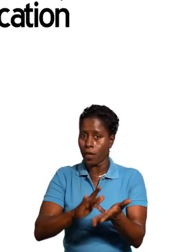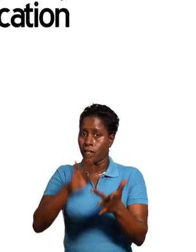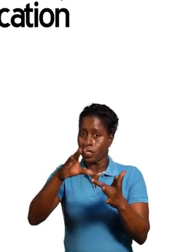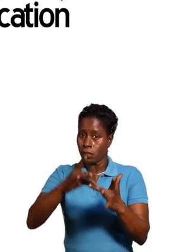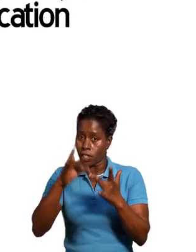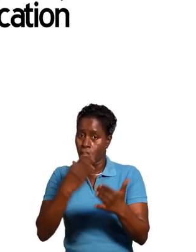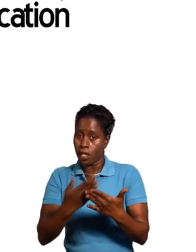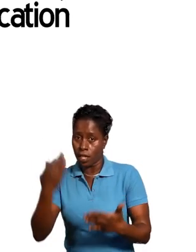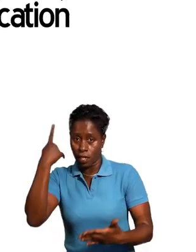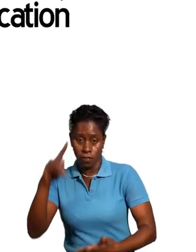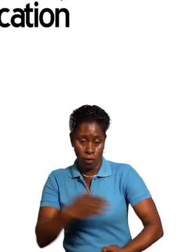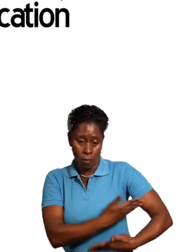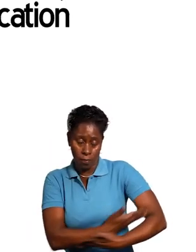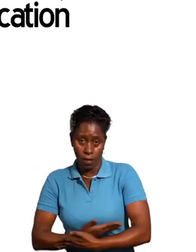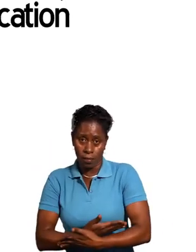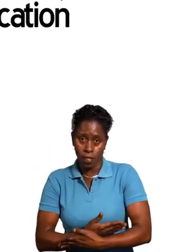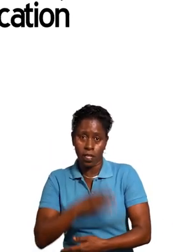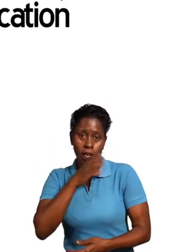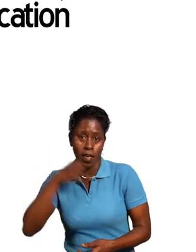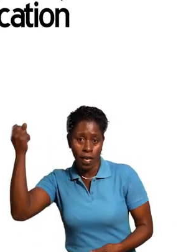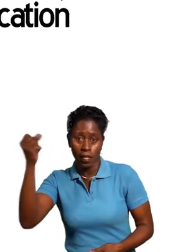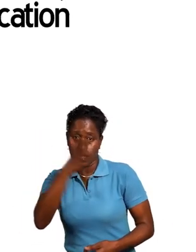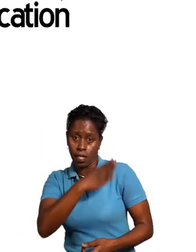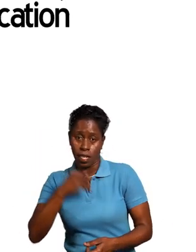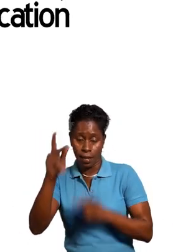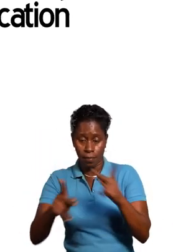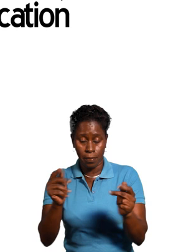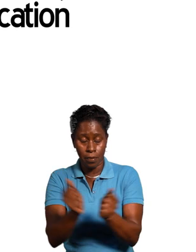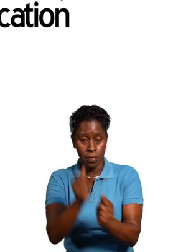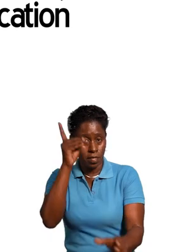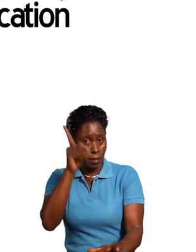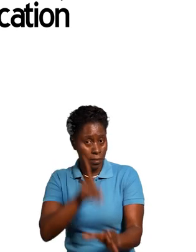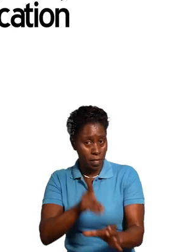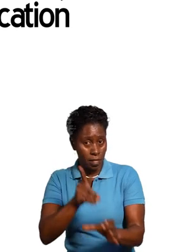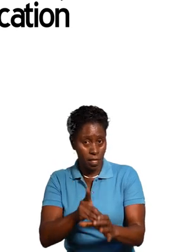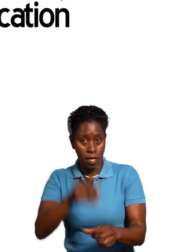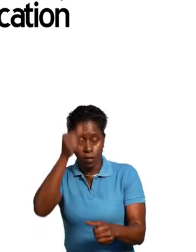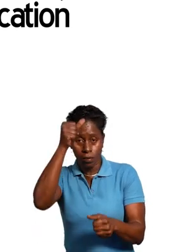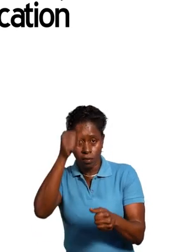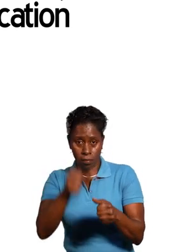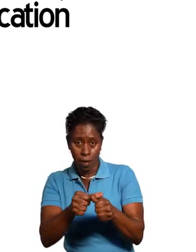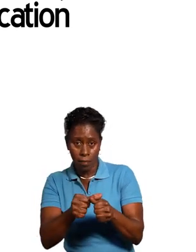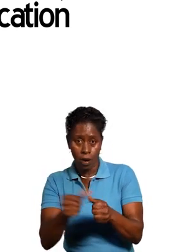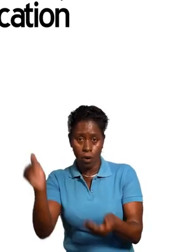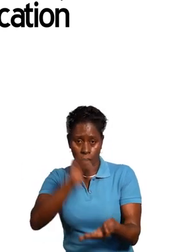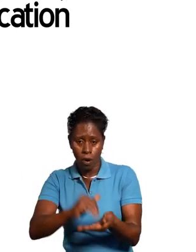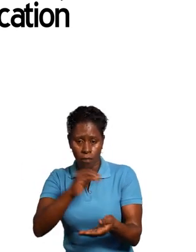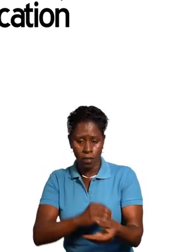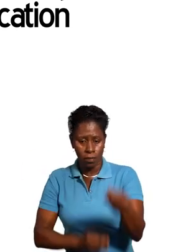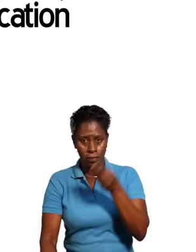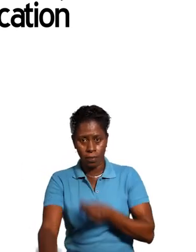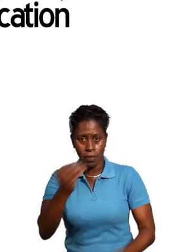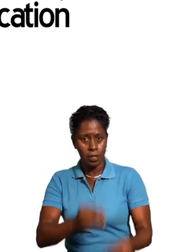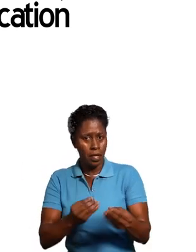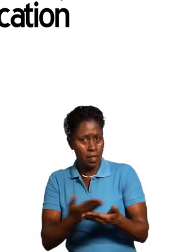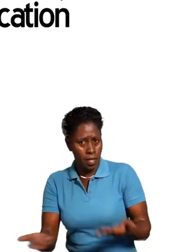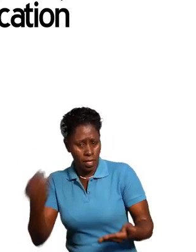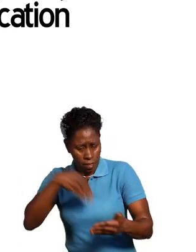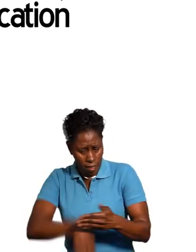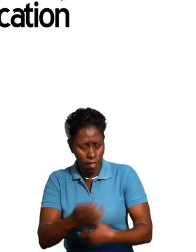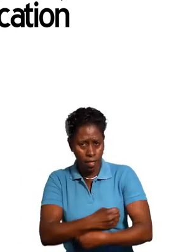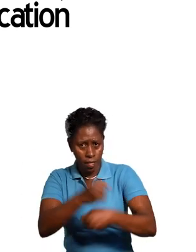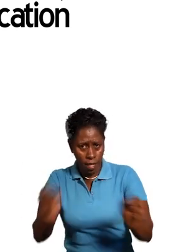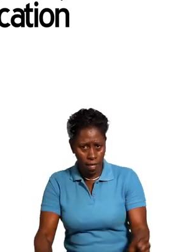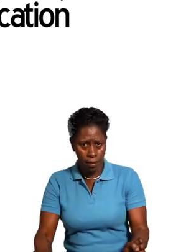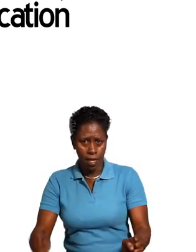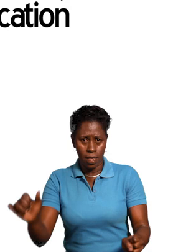netwaye kou, po vizyon espesyal pou ti mamay, gwan moun, moun ki malad ek enfim. Pa oblie pou weplase bagay